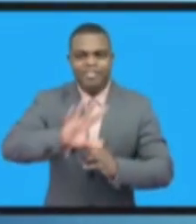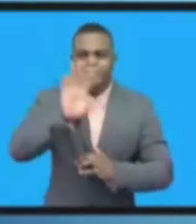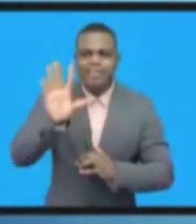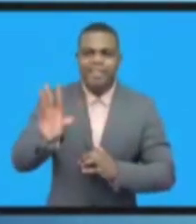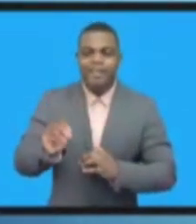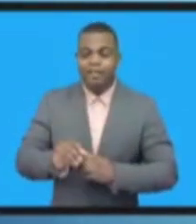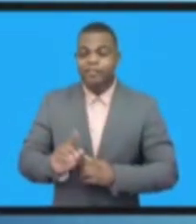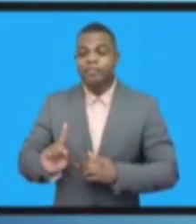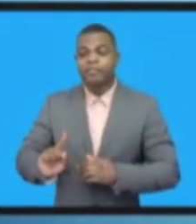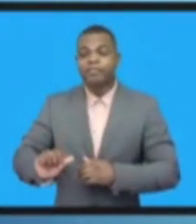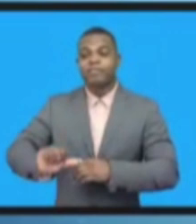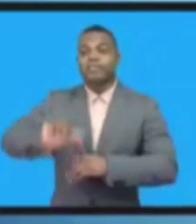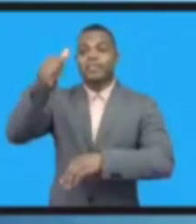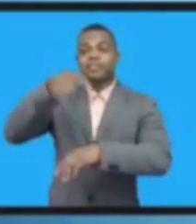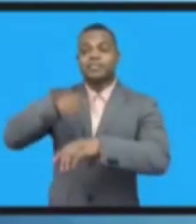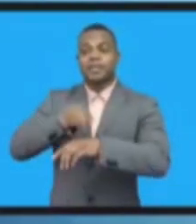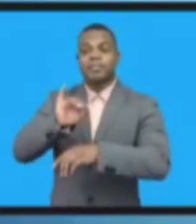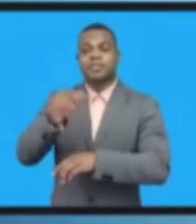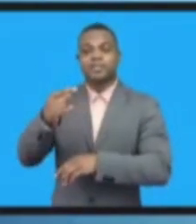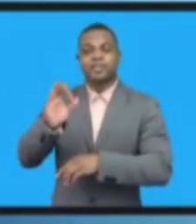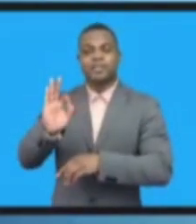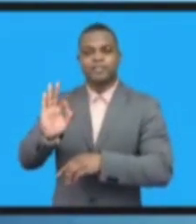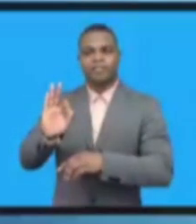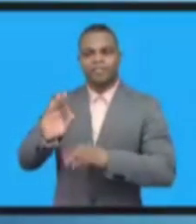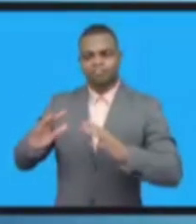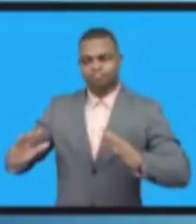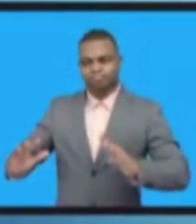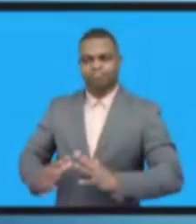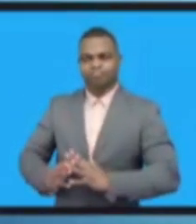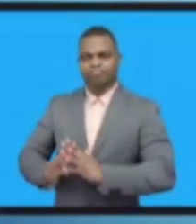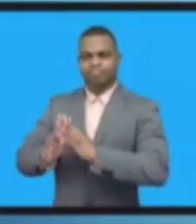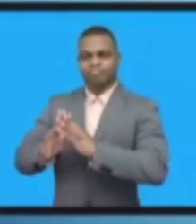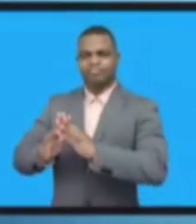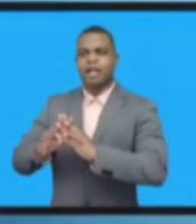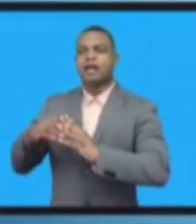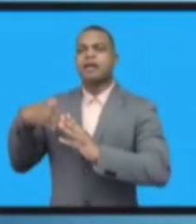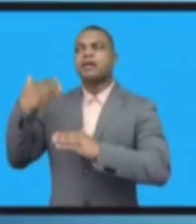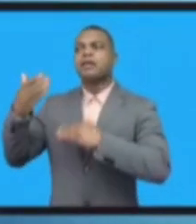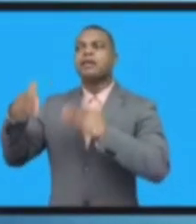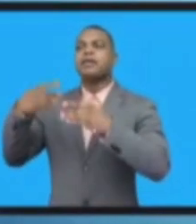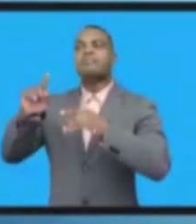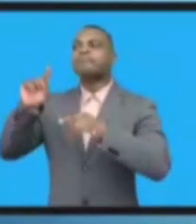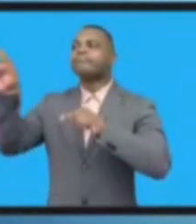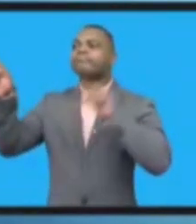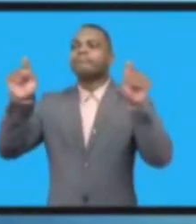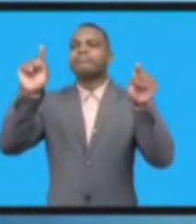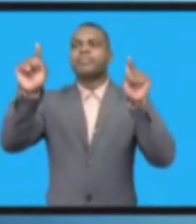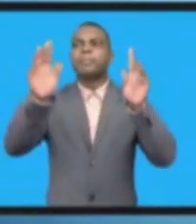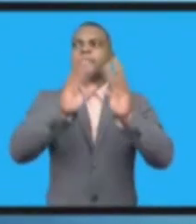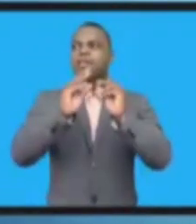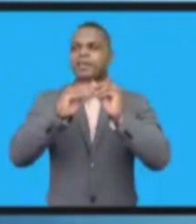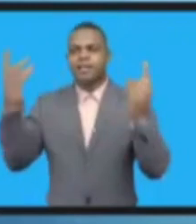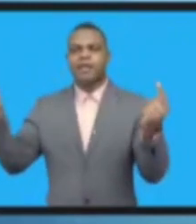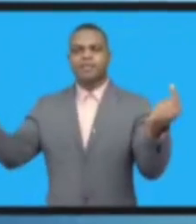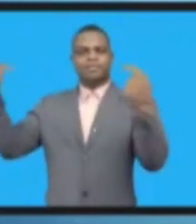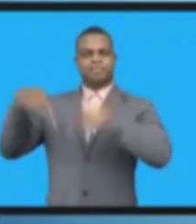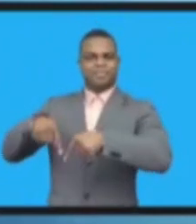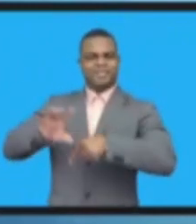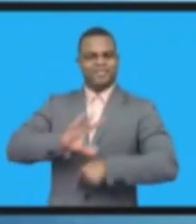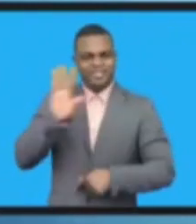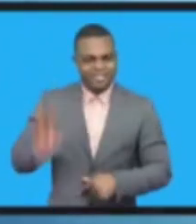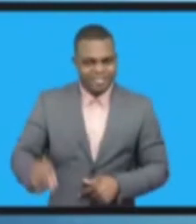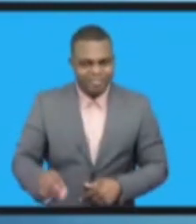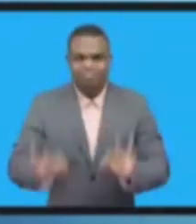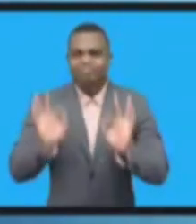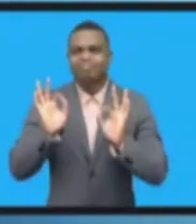И где потенциал цифровых преобразований вести нас на пути к росту